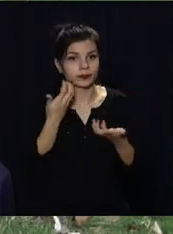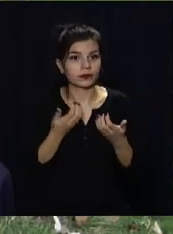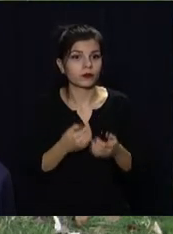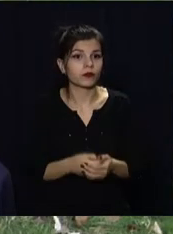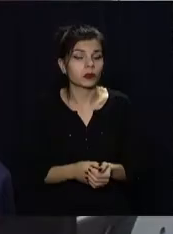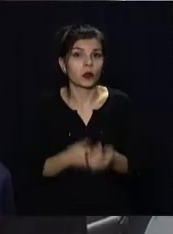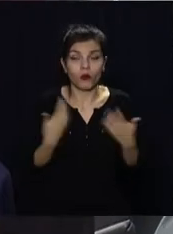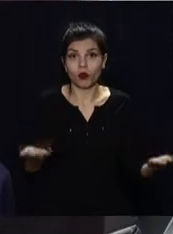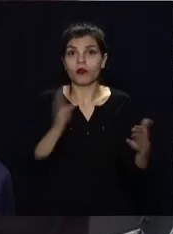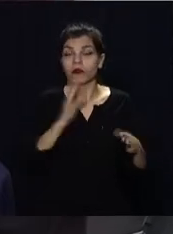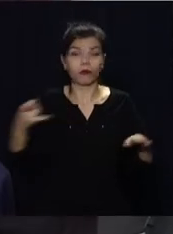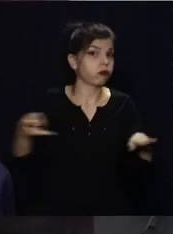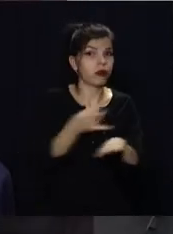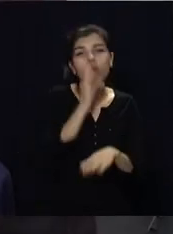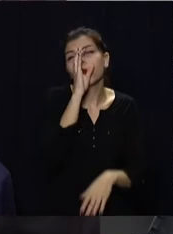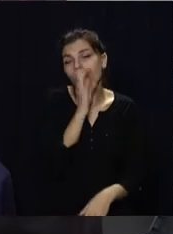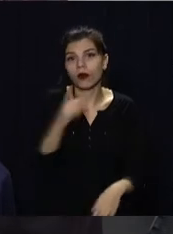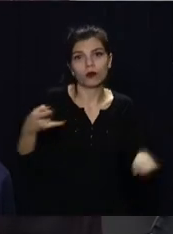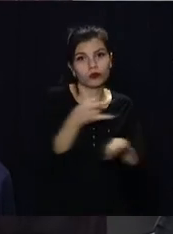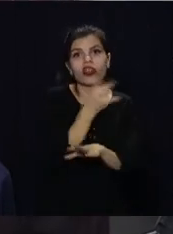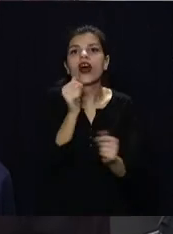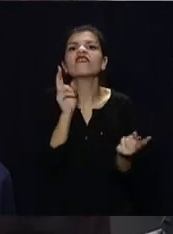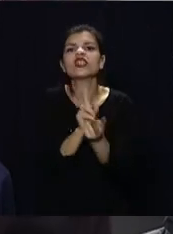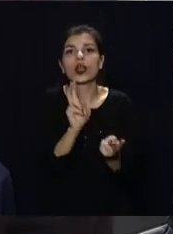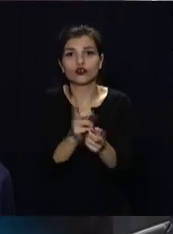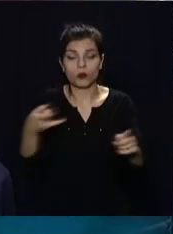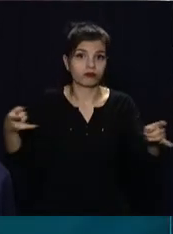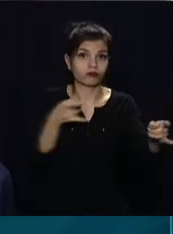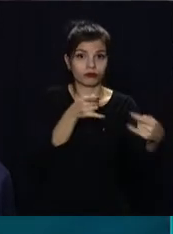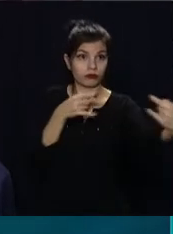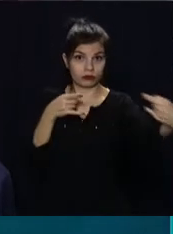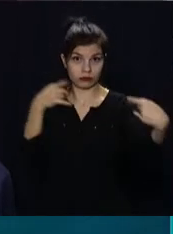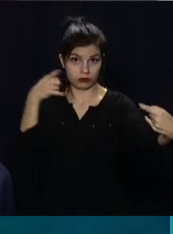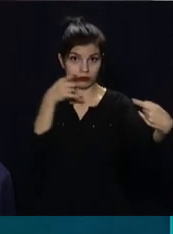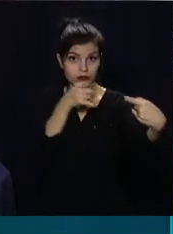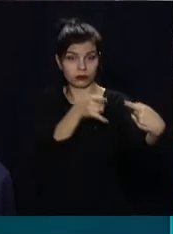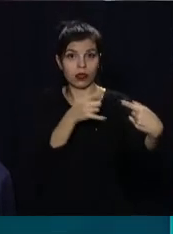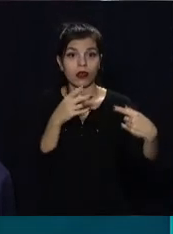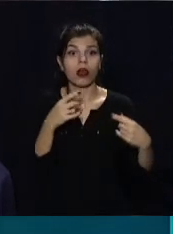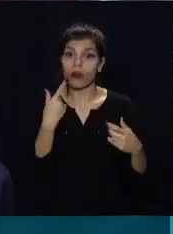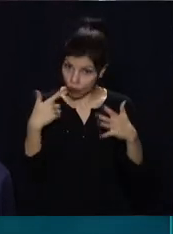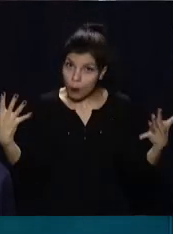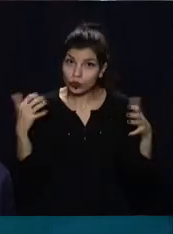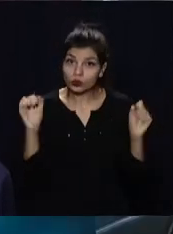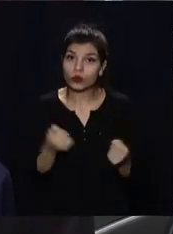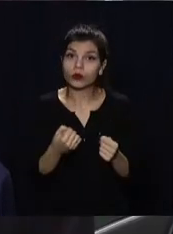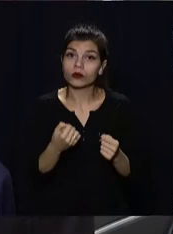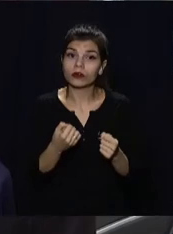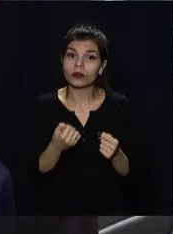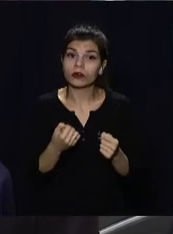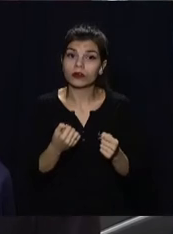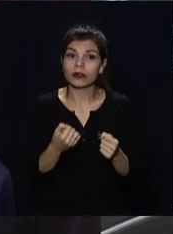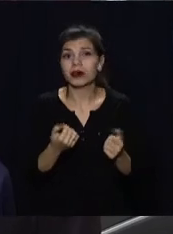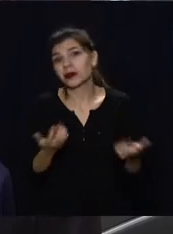поліція. Ну що, вилетіла на зустрічку і все. Плохо стало зустрічені, мабуть. А на великій скорості є?